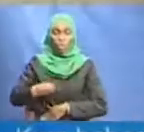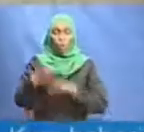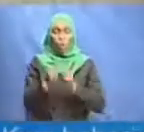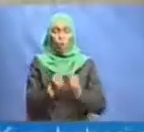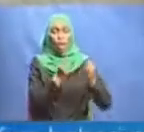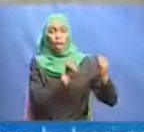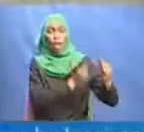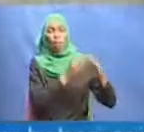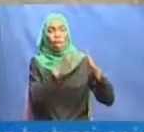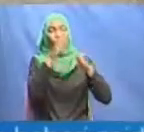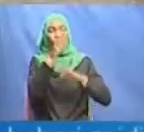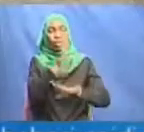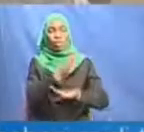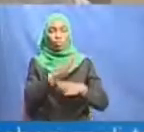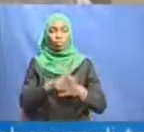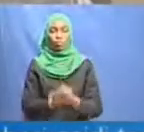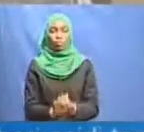jangalolote ili dakalo tokea.